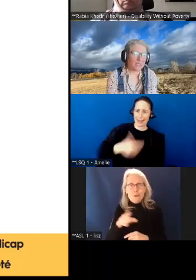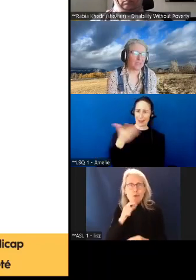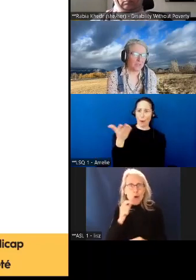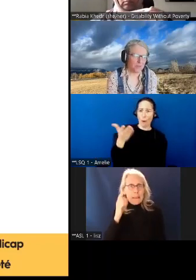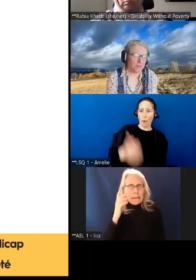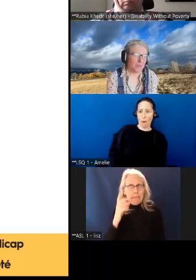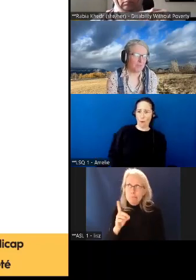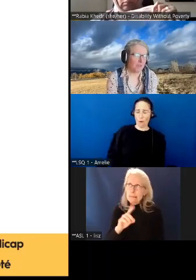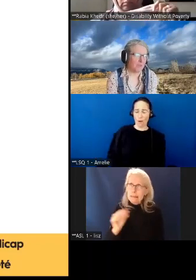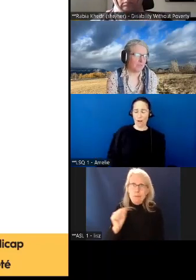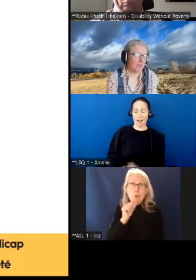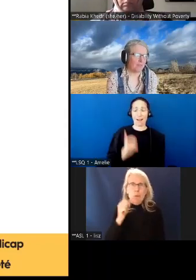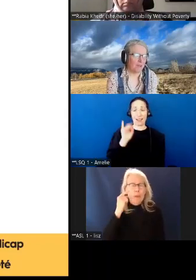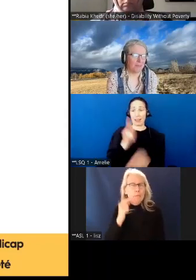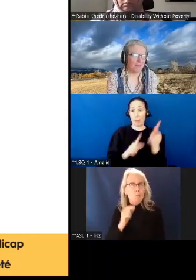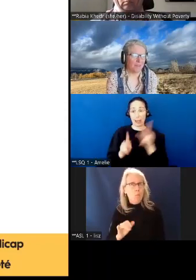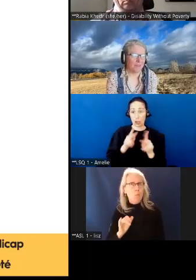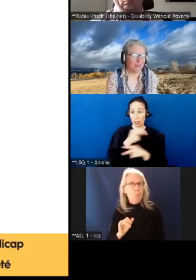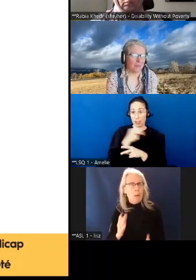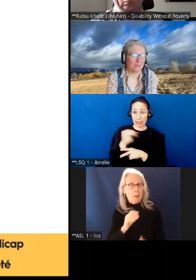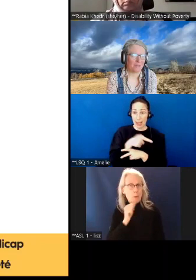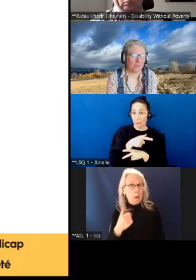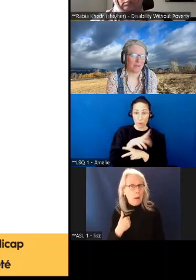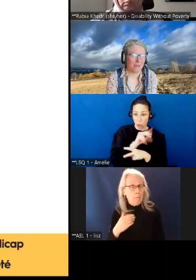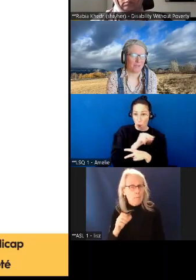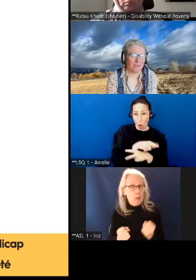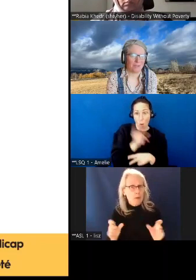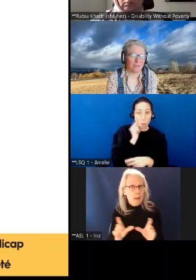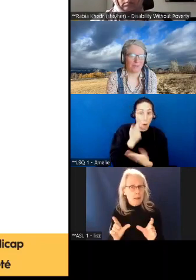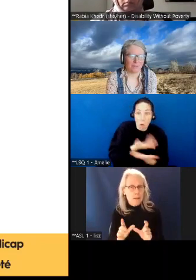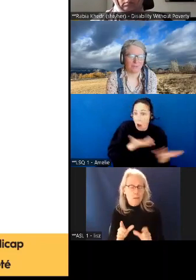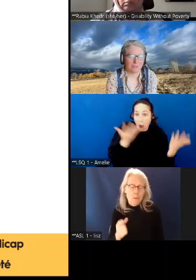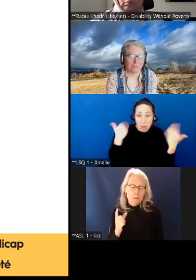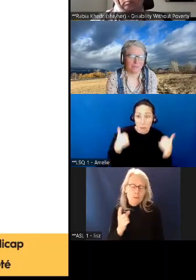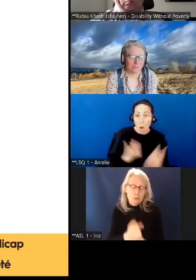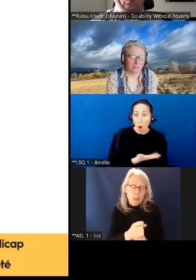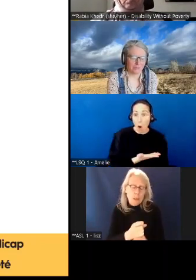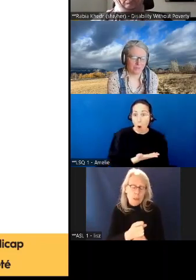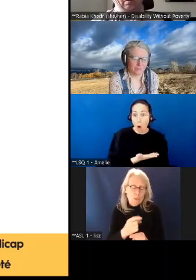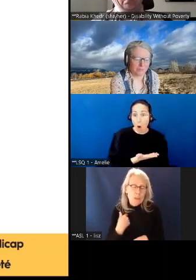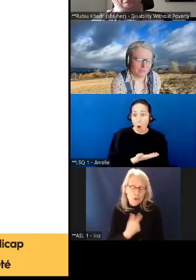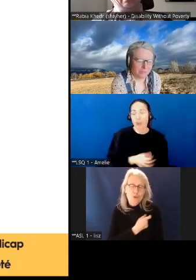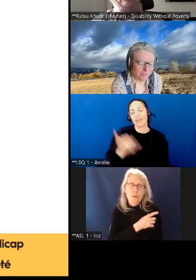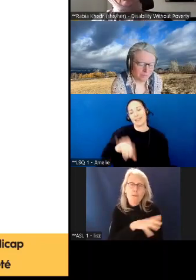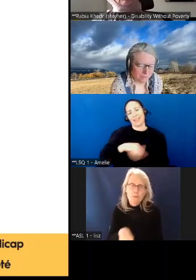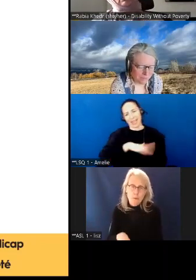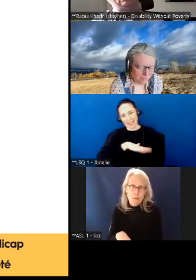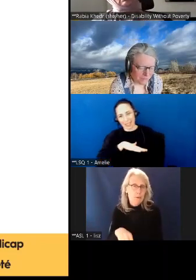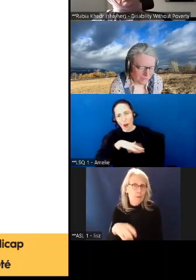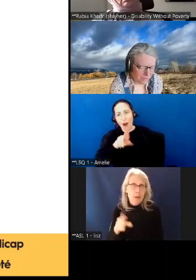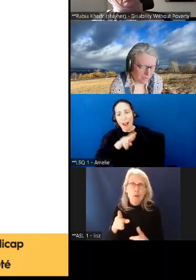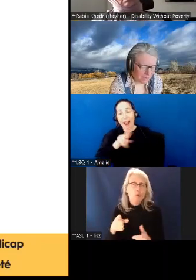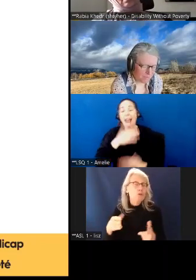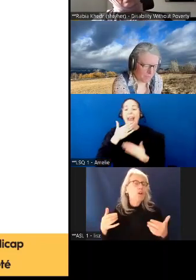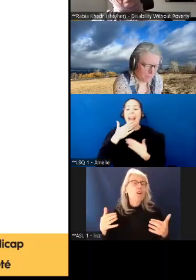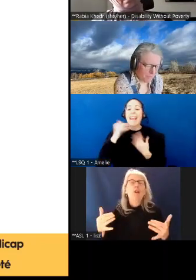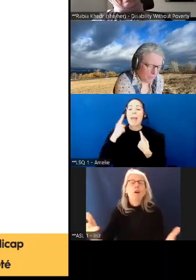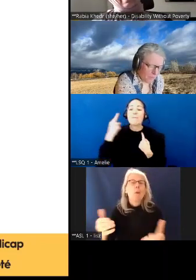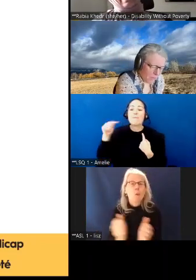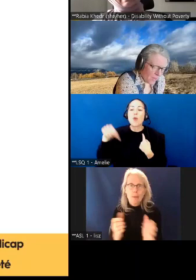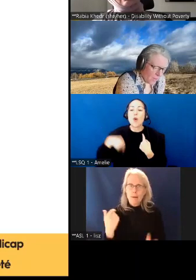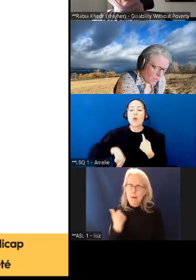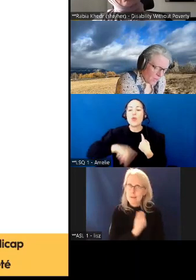pas une personne qui vit en situation de handicap, vous n'êtes pas au courant de ça. Et donc, c'est ça, Rabia,'est-ce pas? Rien pour nous sans nous.